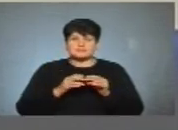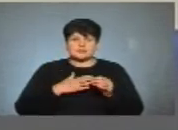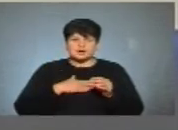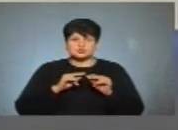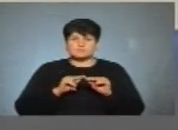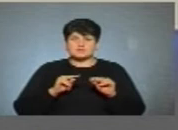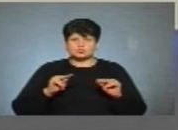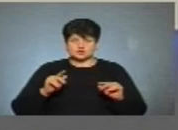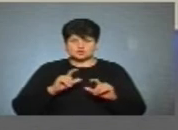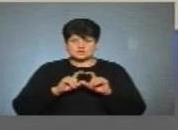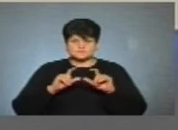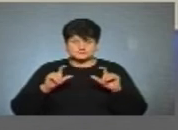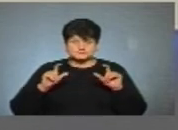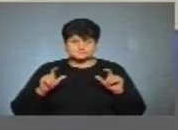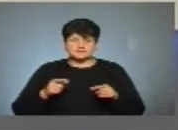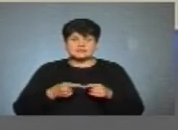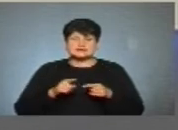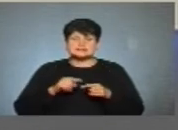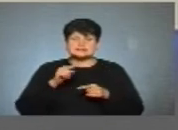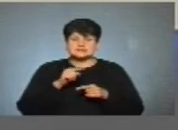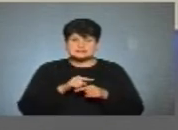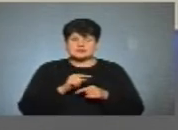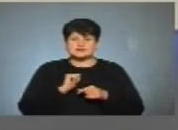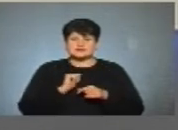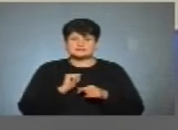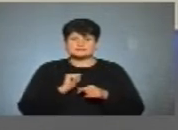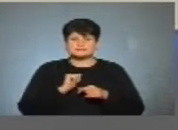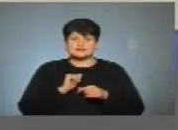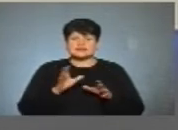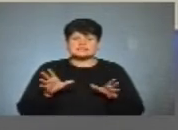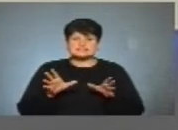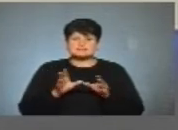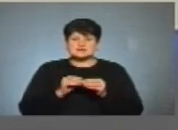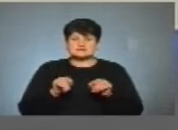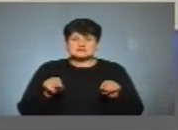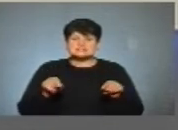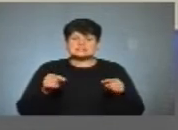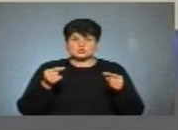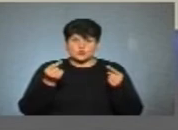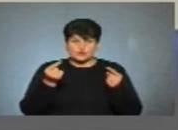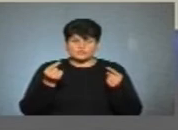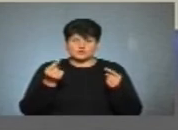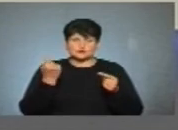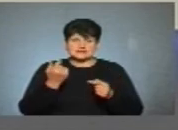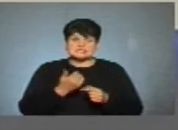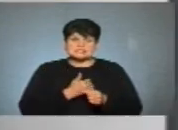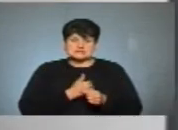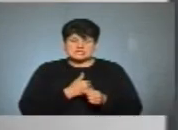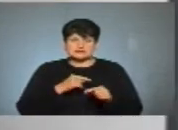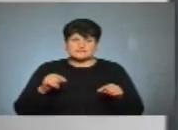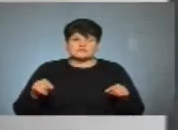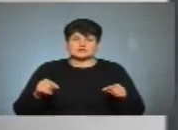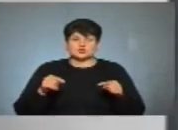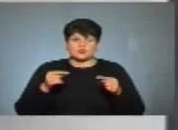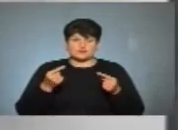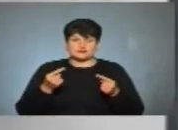педагогічного, це, скажімо так, співзасновник і один з ініціаторів відновлення